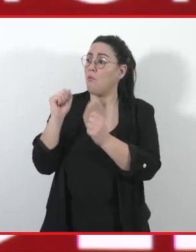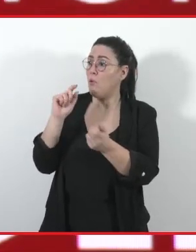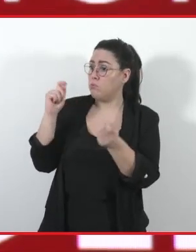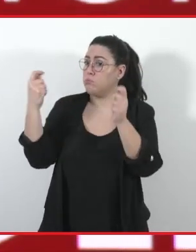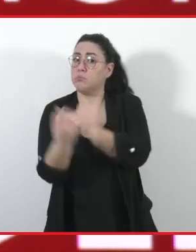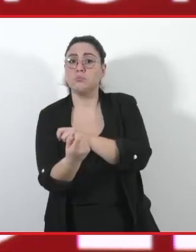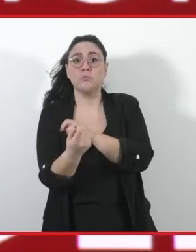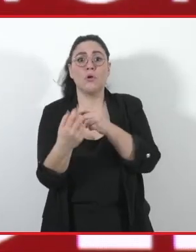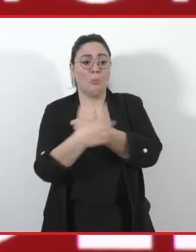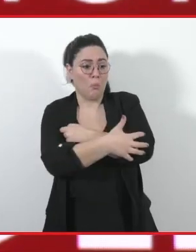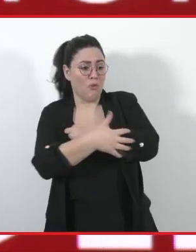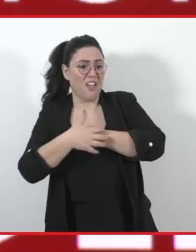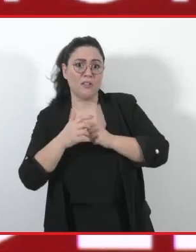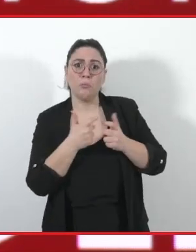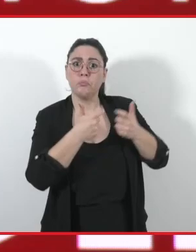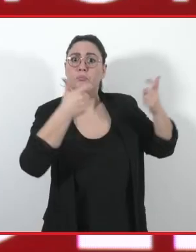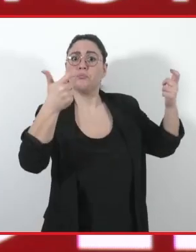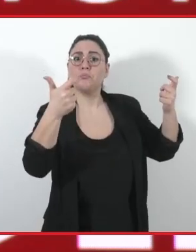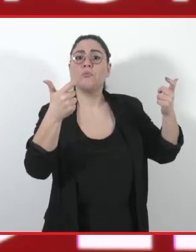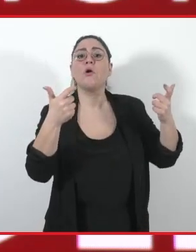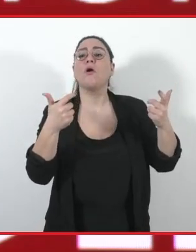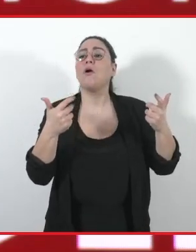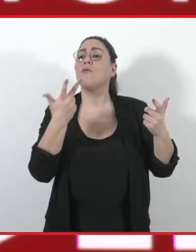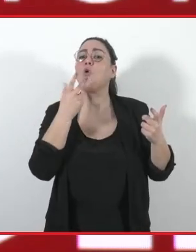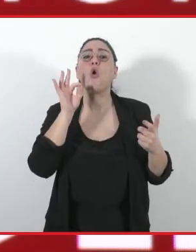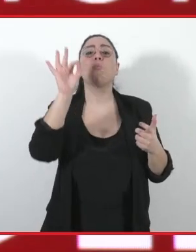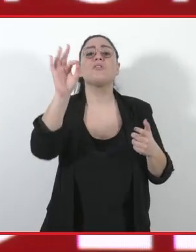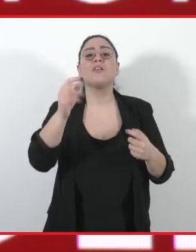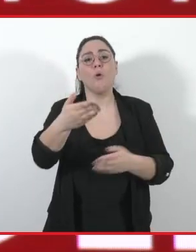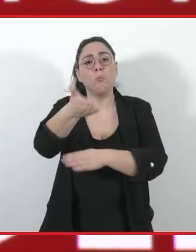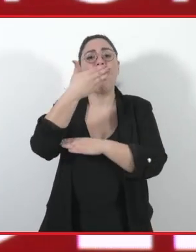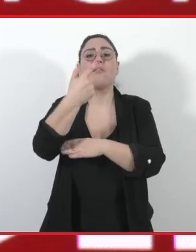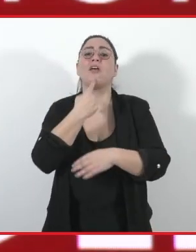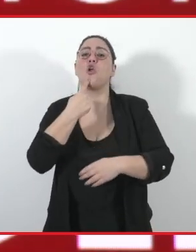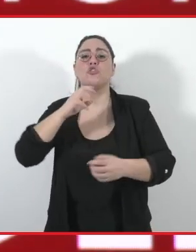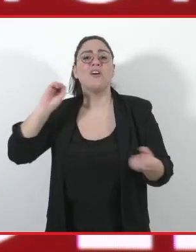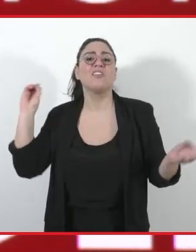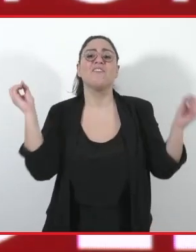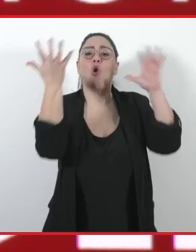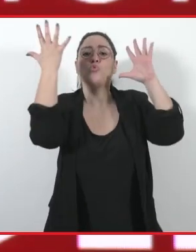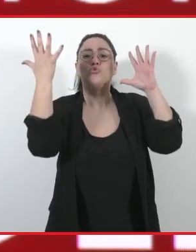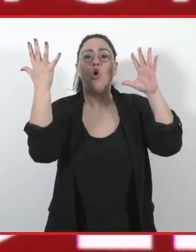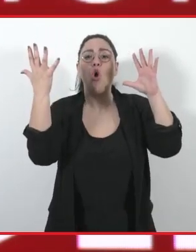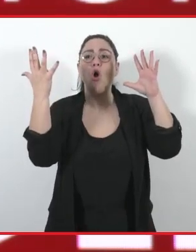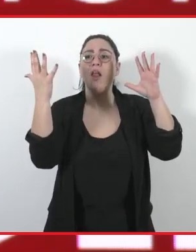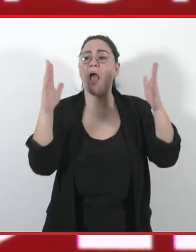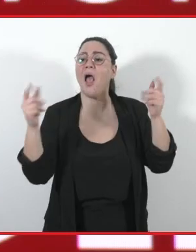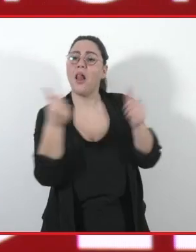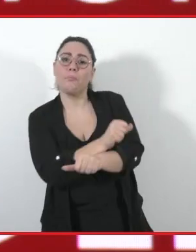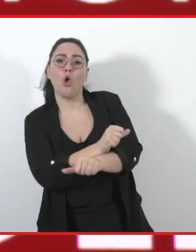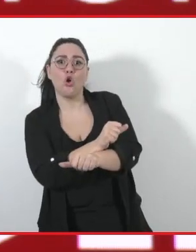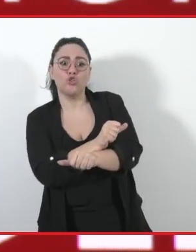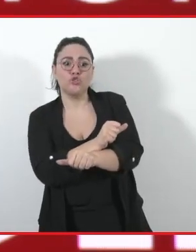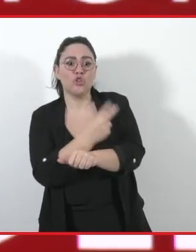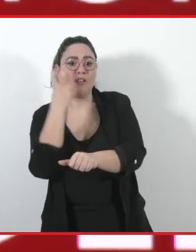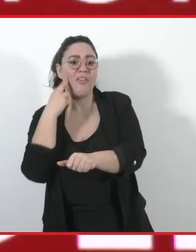in nome di una rivoluzione che non è più il colore rosso delle nostre bandiere, ma quello verde dell'ecologismo, secondo